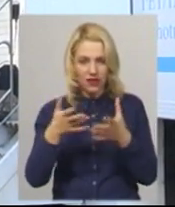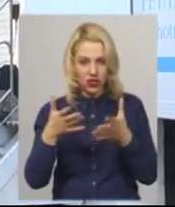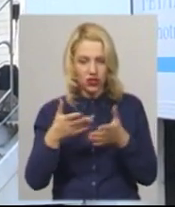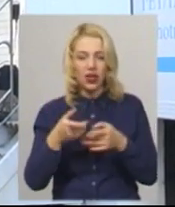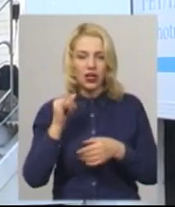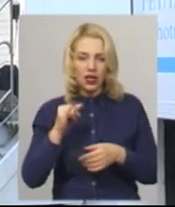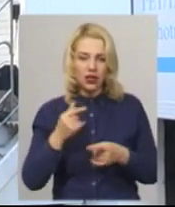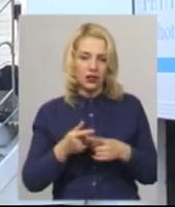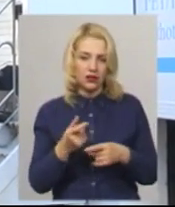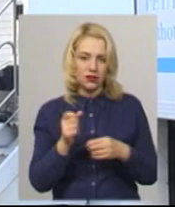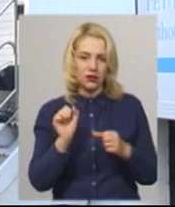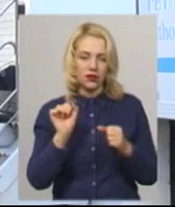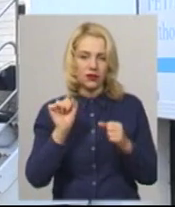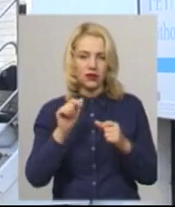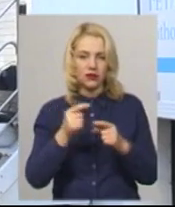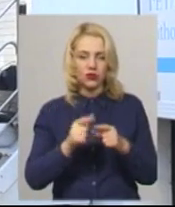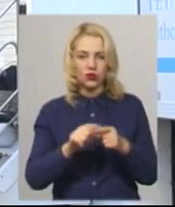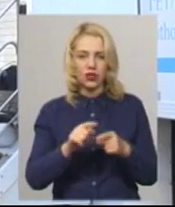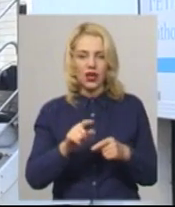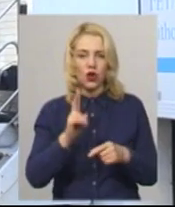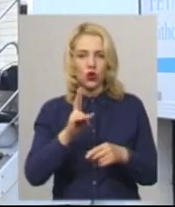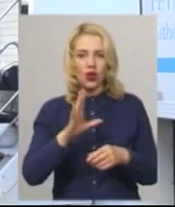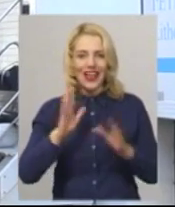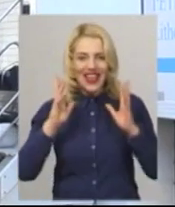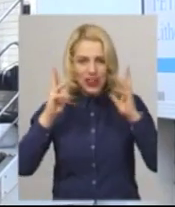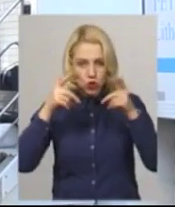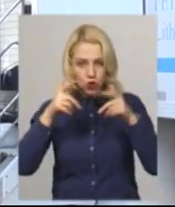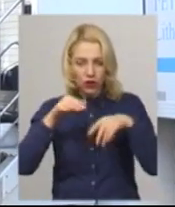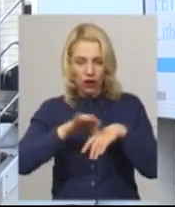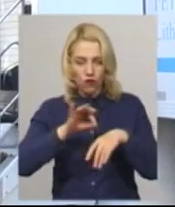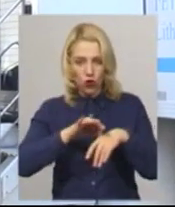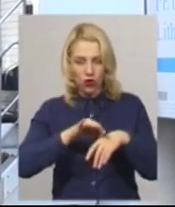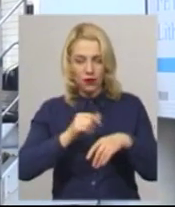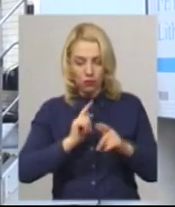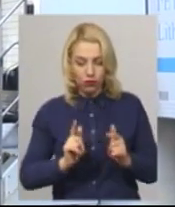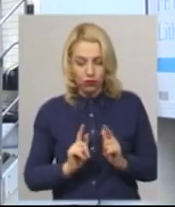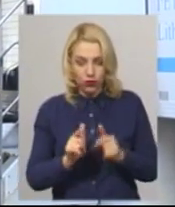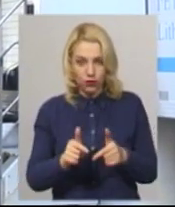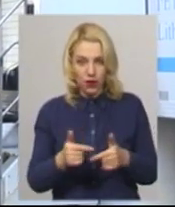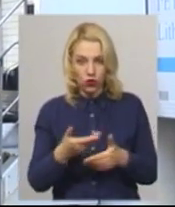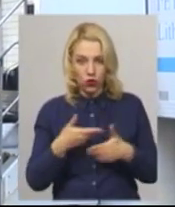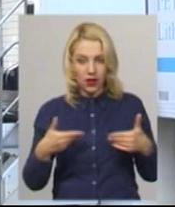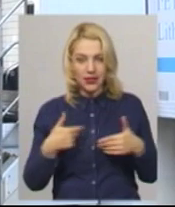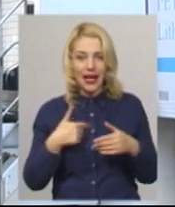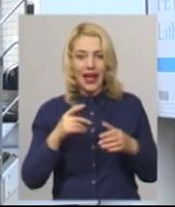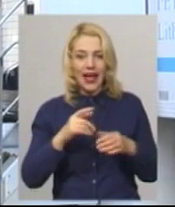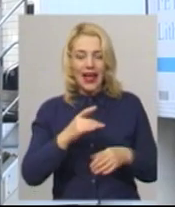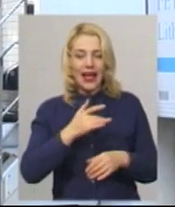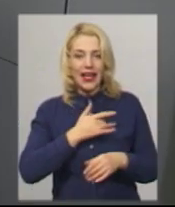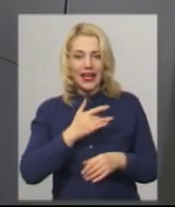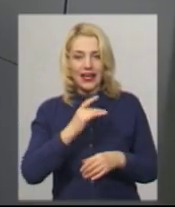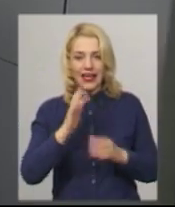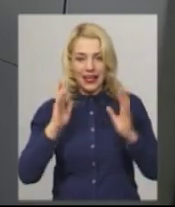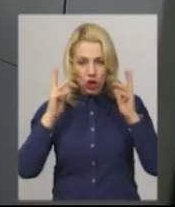інсультні хворі, якщо поступає до нас, то ми інсульт бачимо зразу.